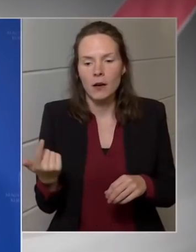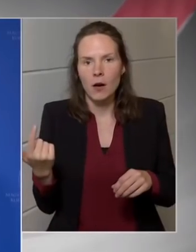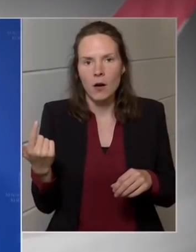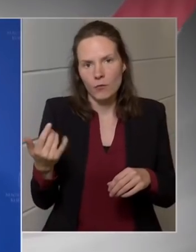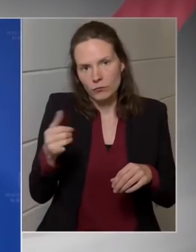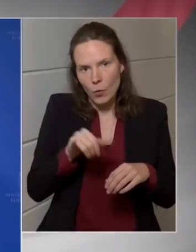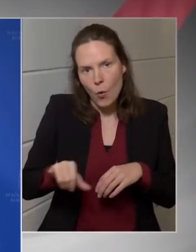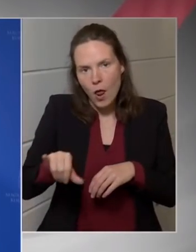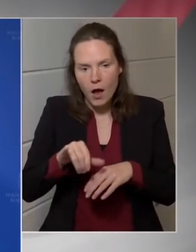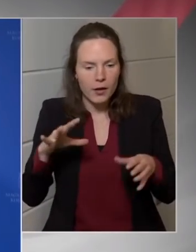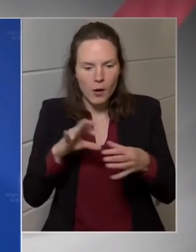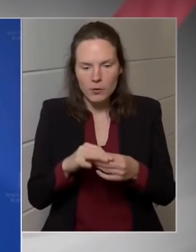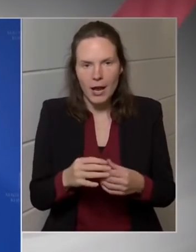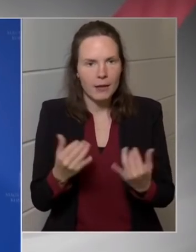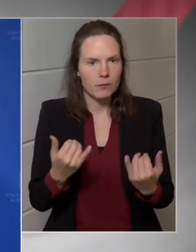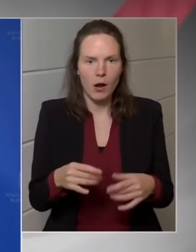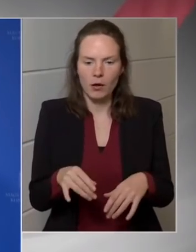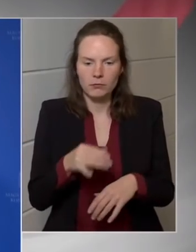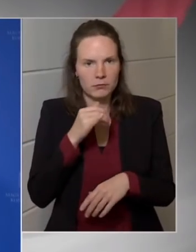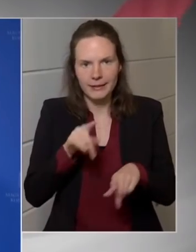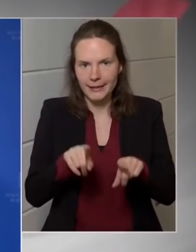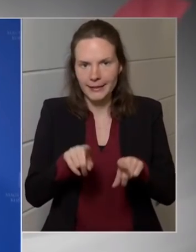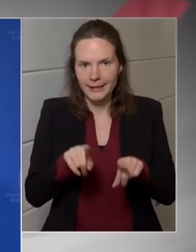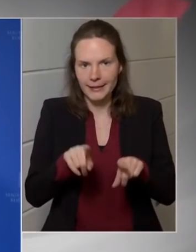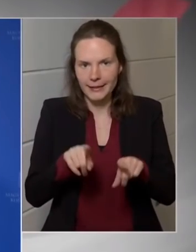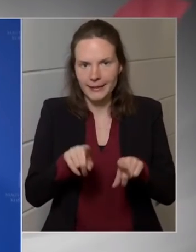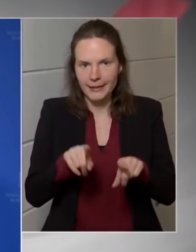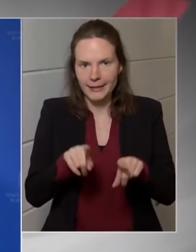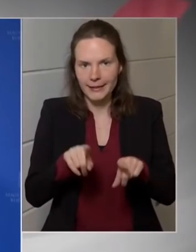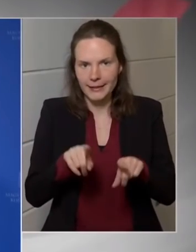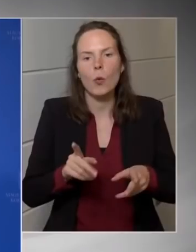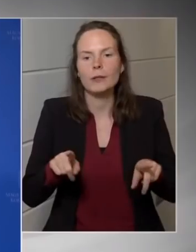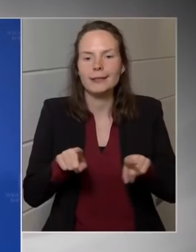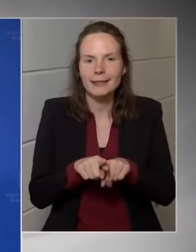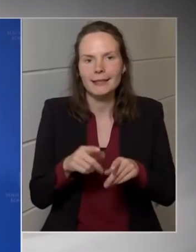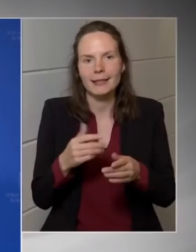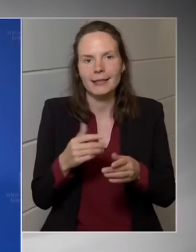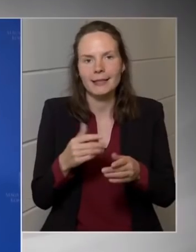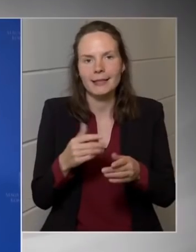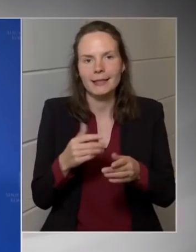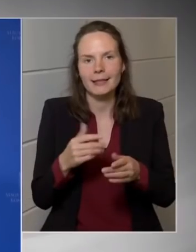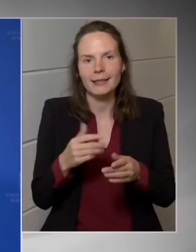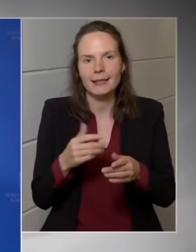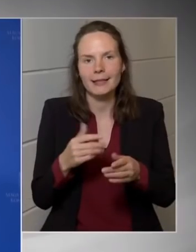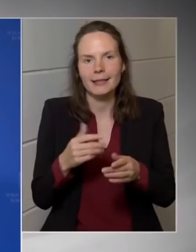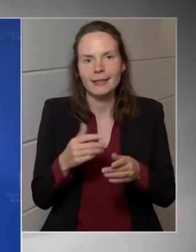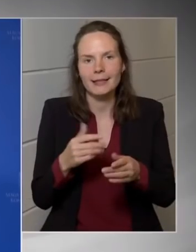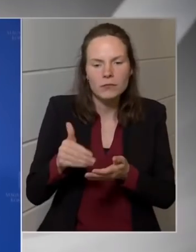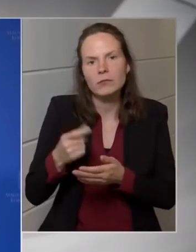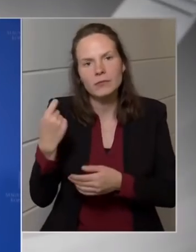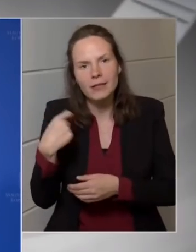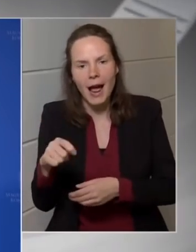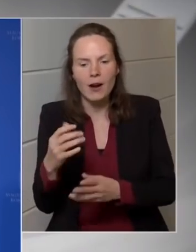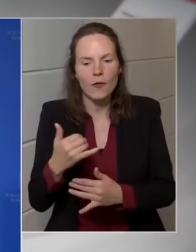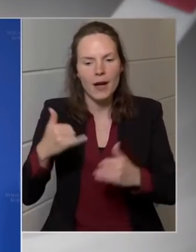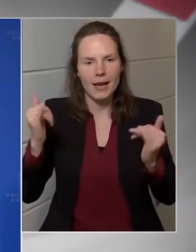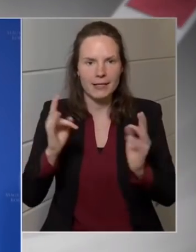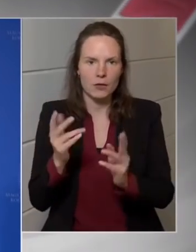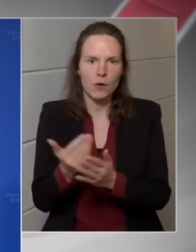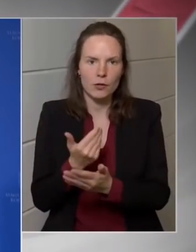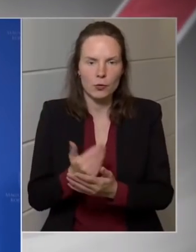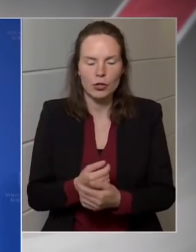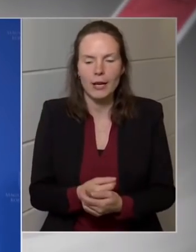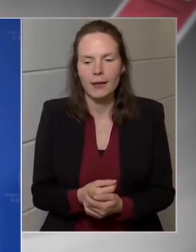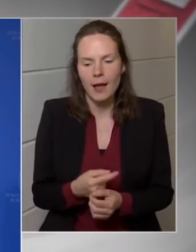fáj Oroszországnak, mint amennyire fáj az Európai Uniónak és az Európai Tagállamainak, így Magyarországnak. Az olaj tekintetében